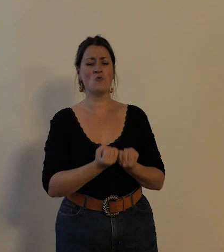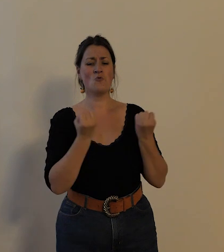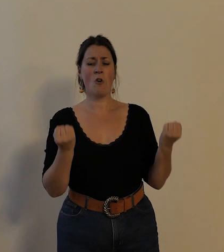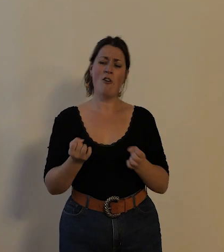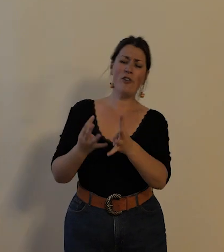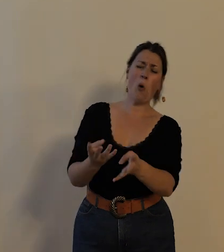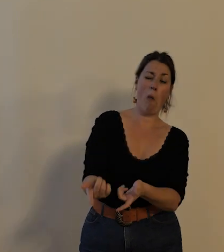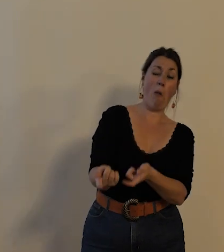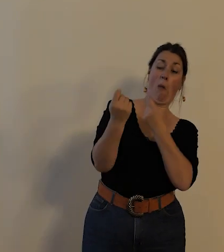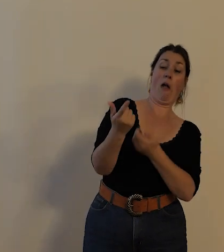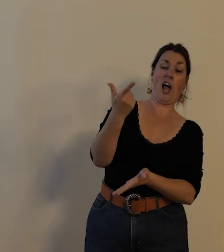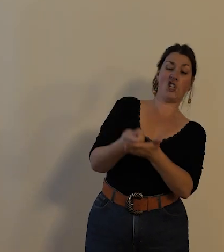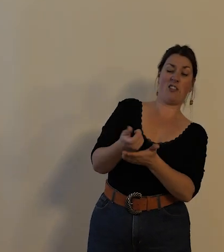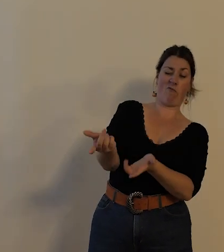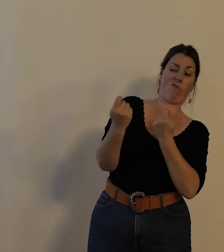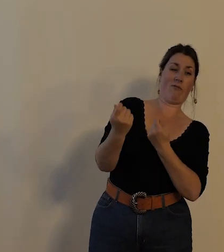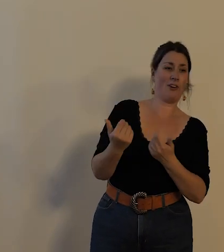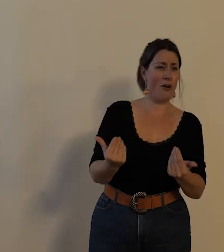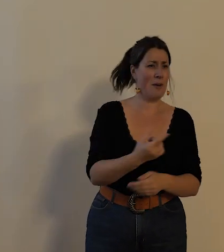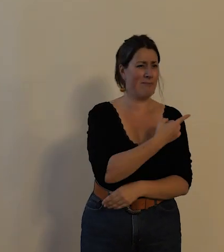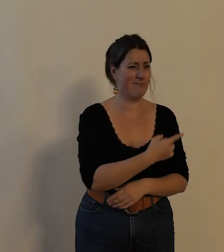l'attractivité de leur magasin